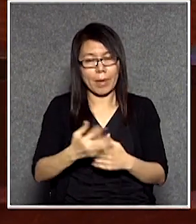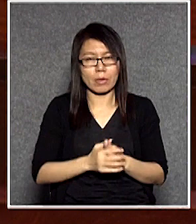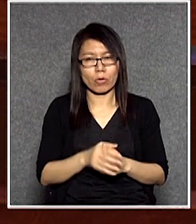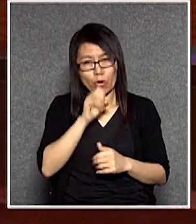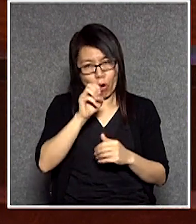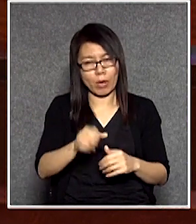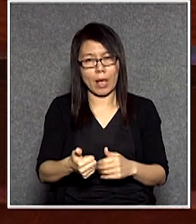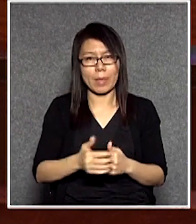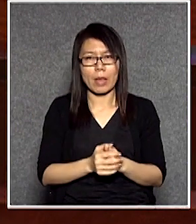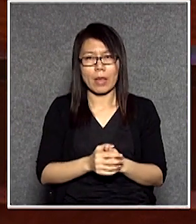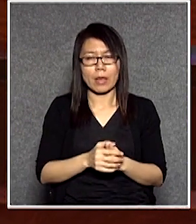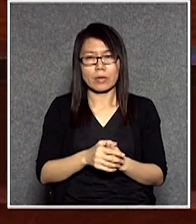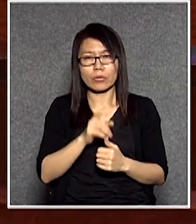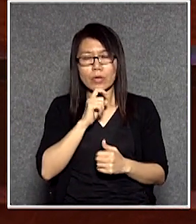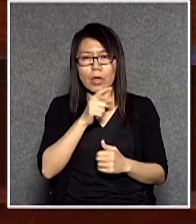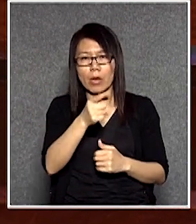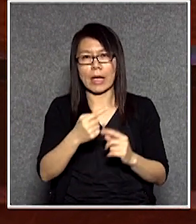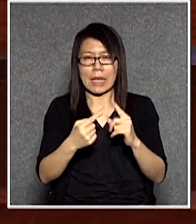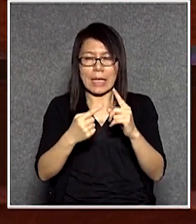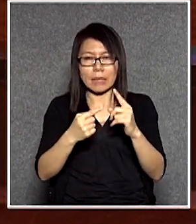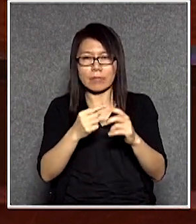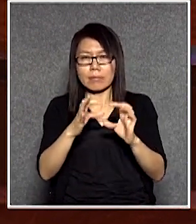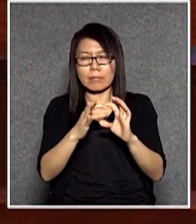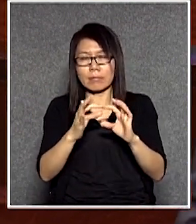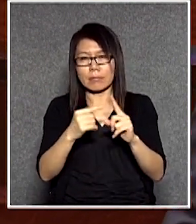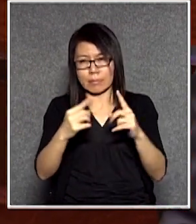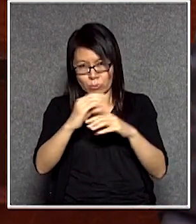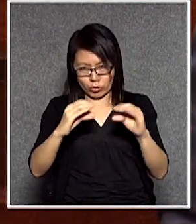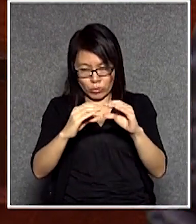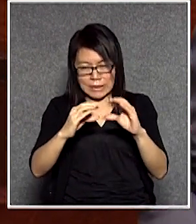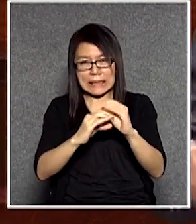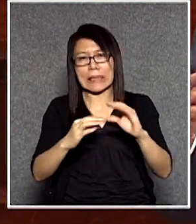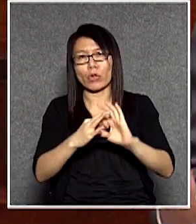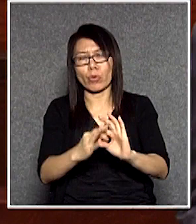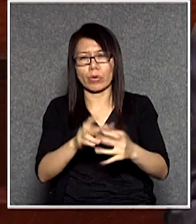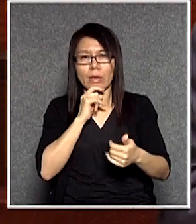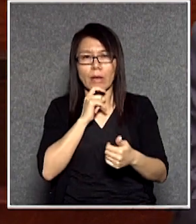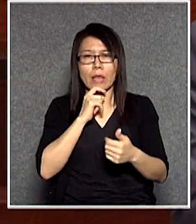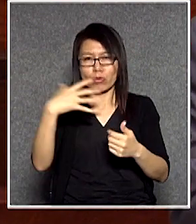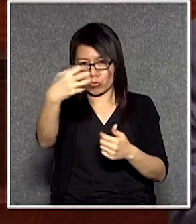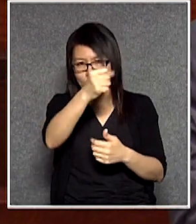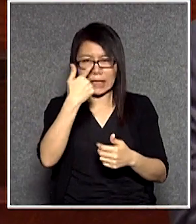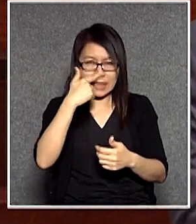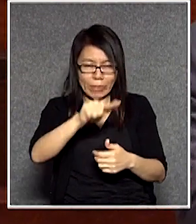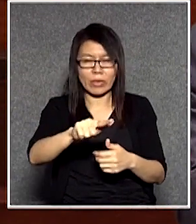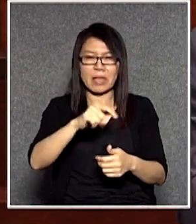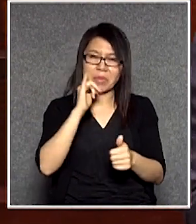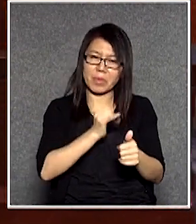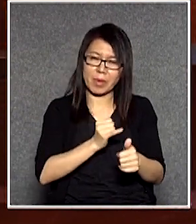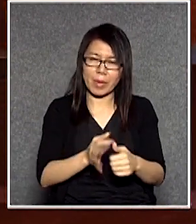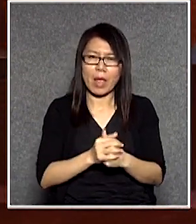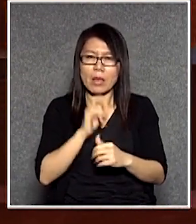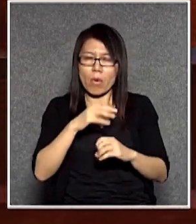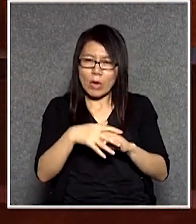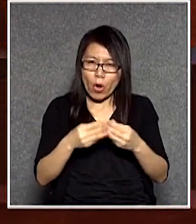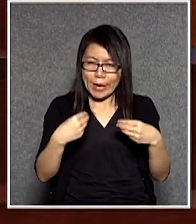要回應貴黨的新主席李慧琼的批評我提出很多有關國民教育國情教育的